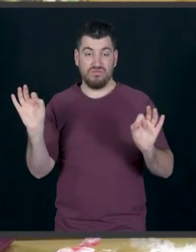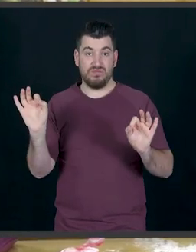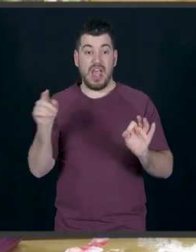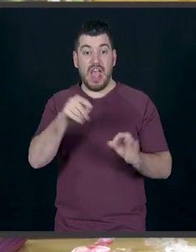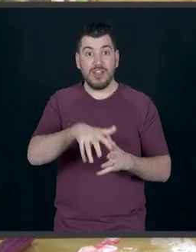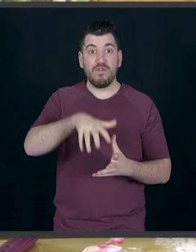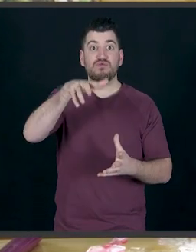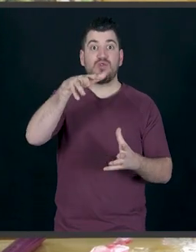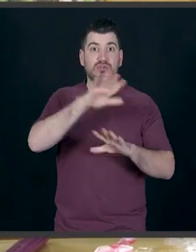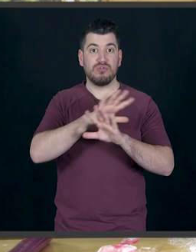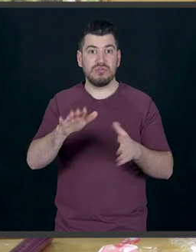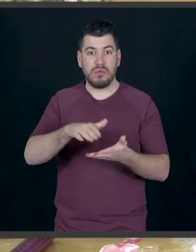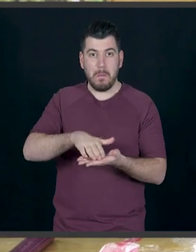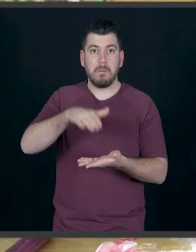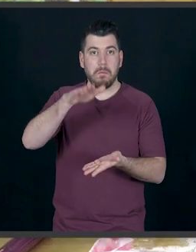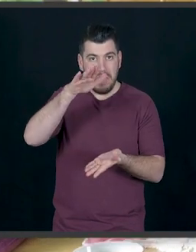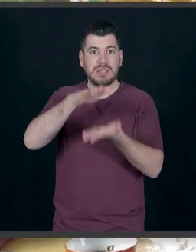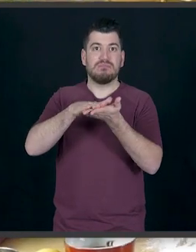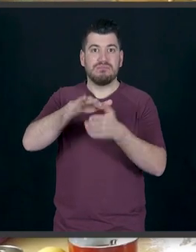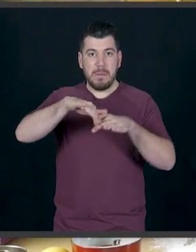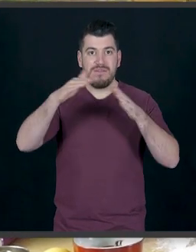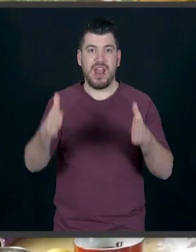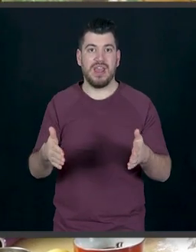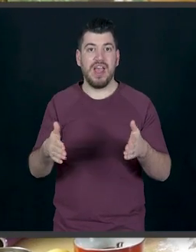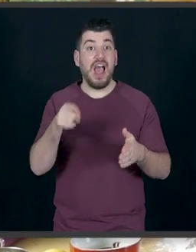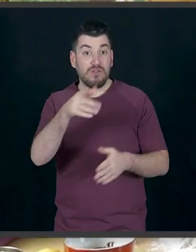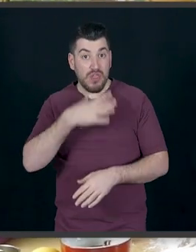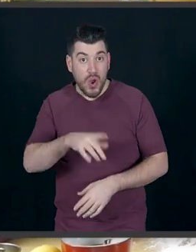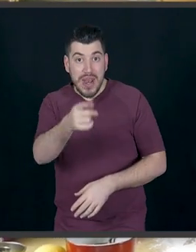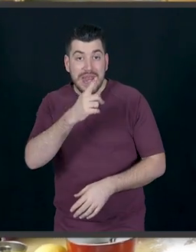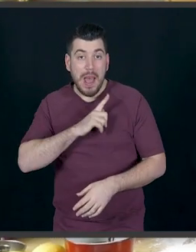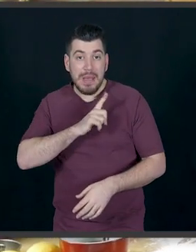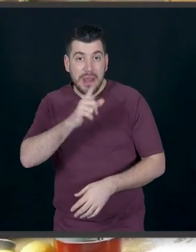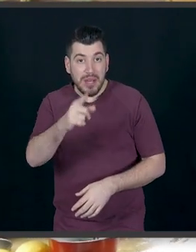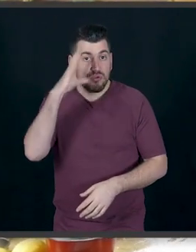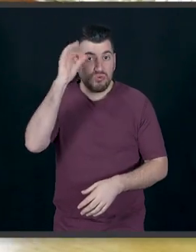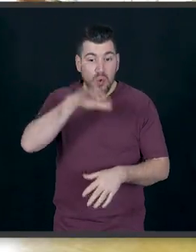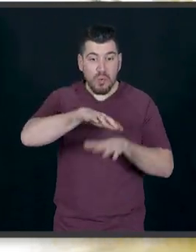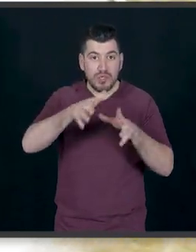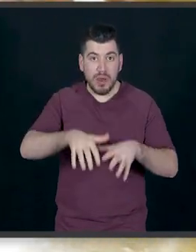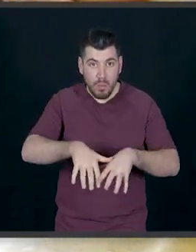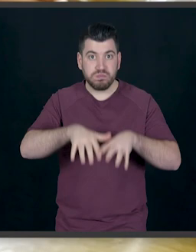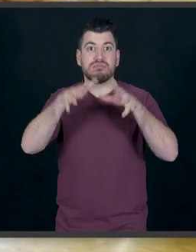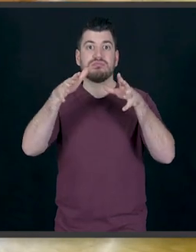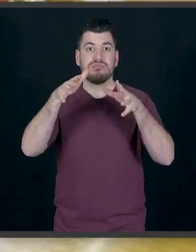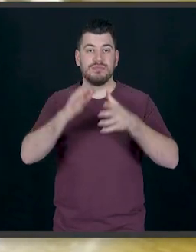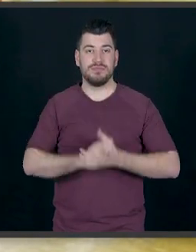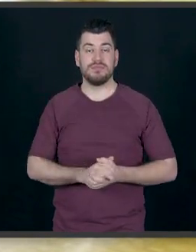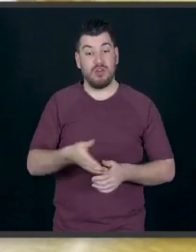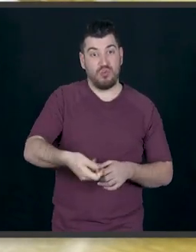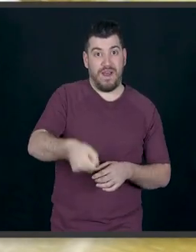Έχει φουσκώσει τελείως, έχει φτάσει μέχρι τη μεμβράνη. Αυτό θέλω να κάνετε κι εσείς, να περιμένετε να φουσκώσει πολύ καλά το ζυμάρι. Θα το